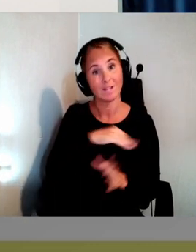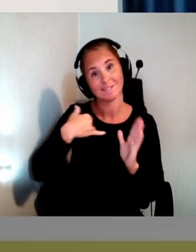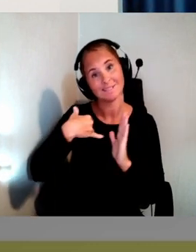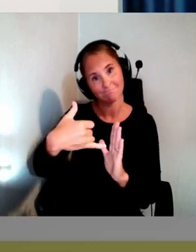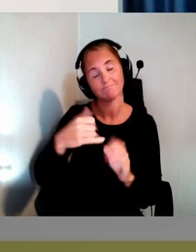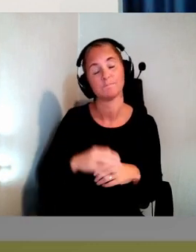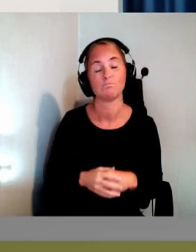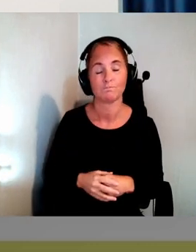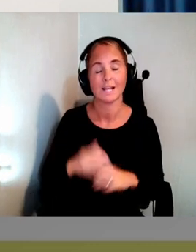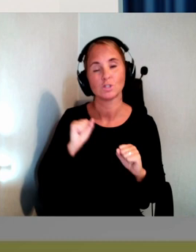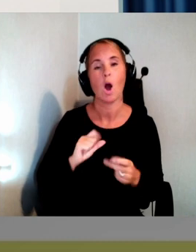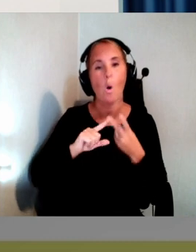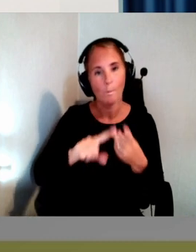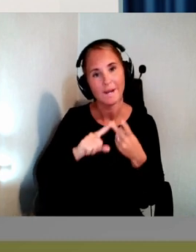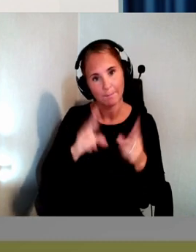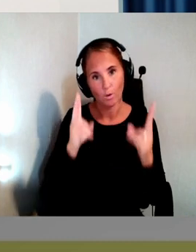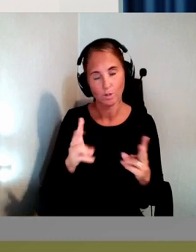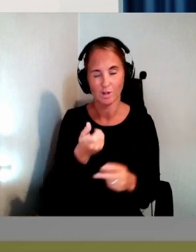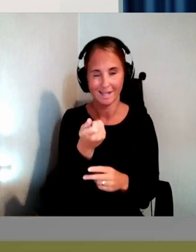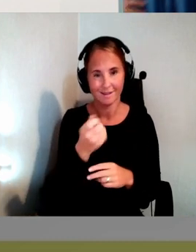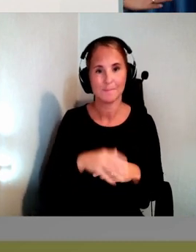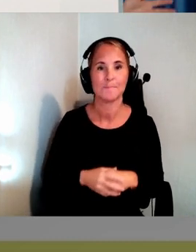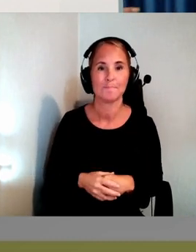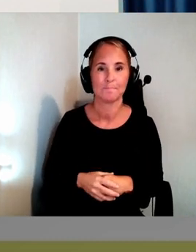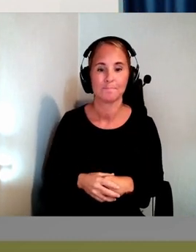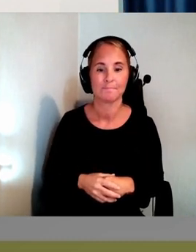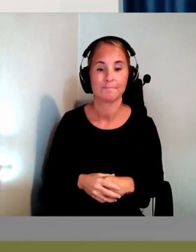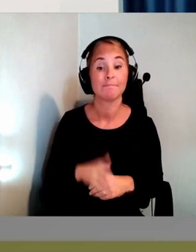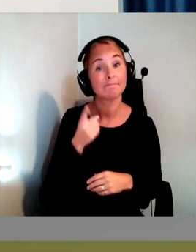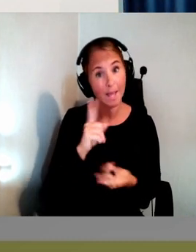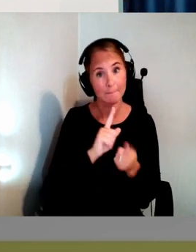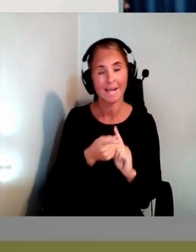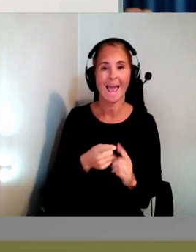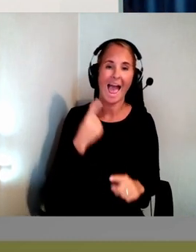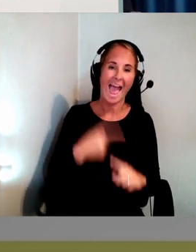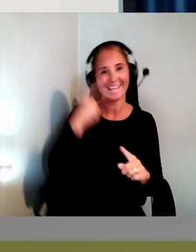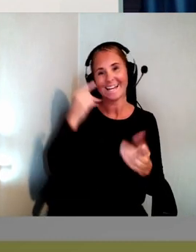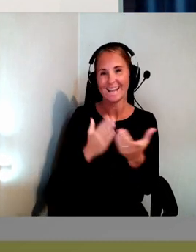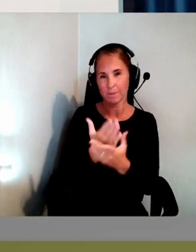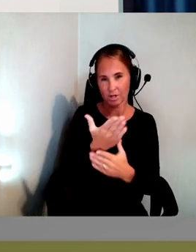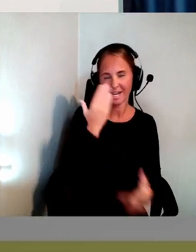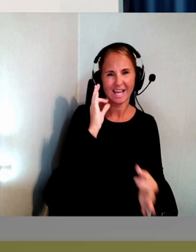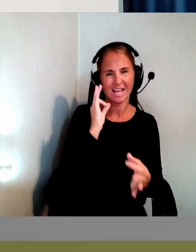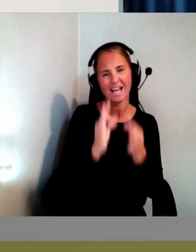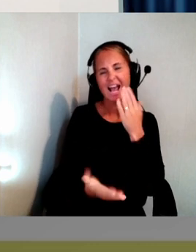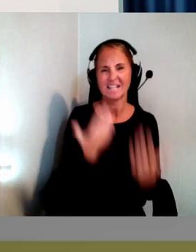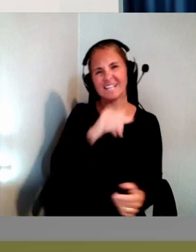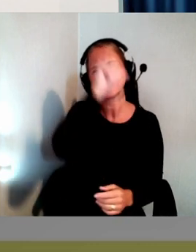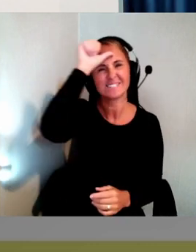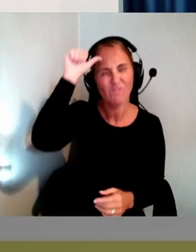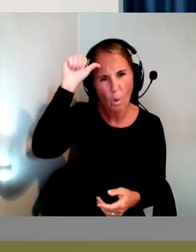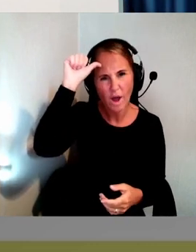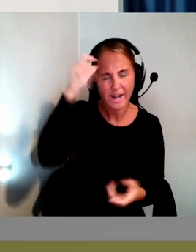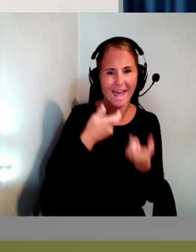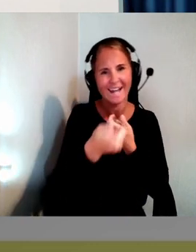upprepa det lite grann då. Det här kommer bli en förenklad genomgång. Det är ganska så komplex reglering. Det finns mycket